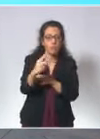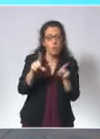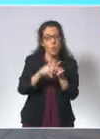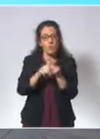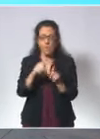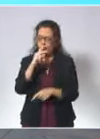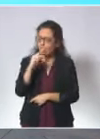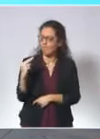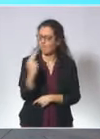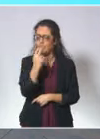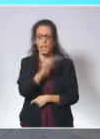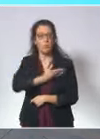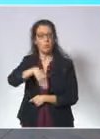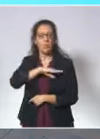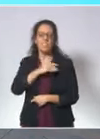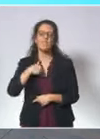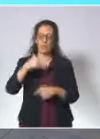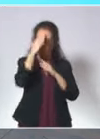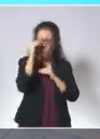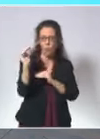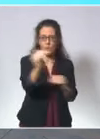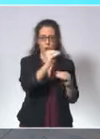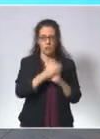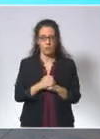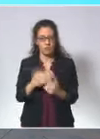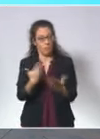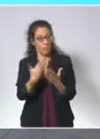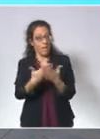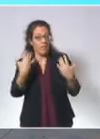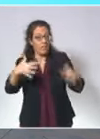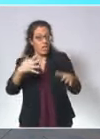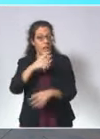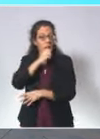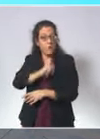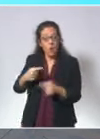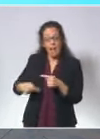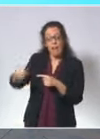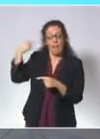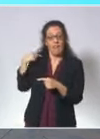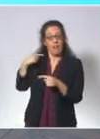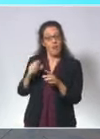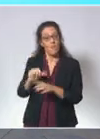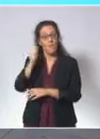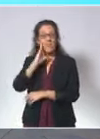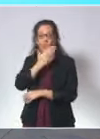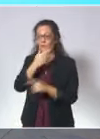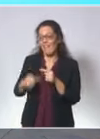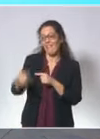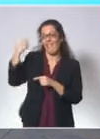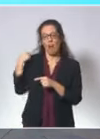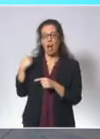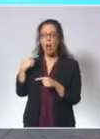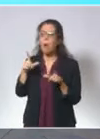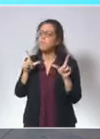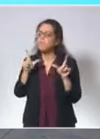responsabilité des Français. Ils s'étaient déjà manifestés à Noël et au Nouvel An dernier et avaient permis